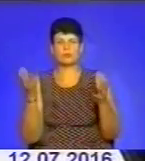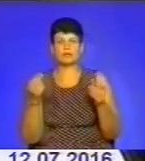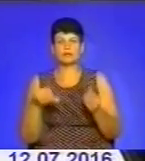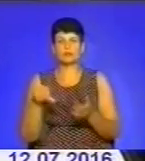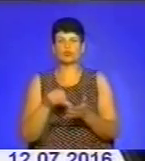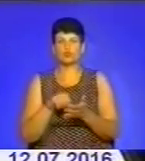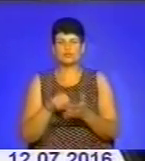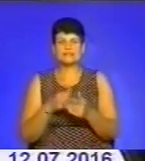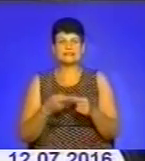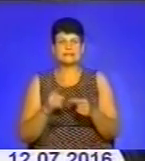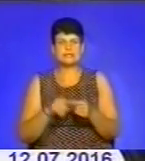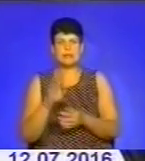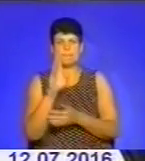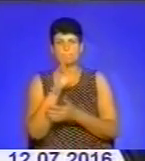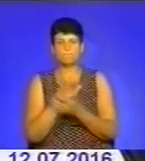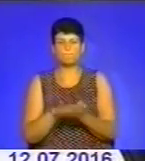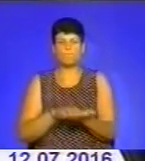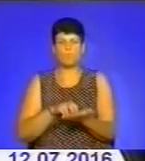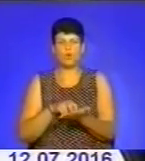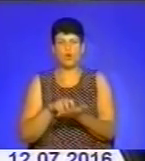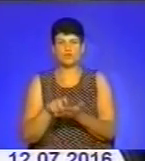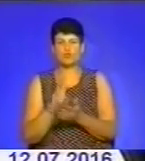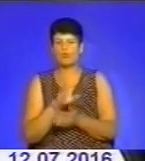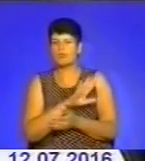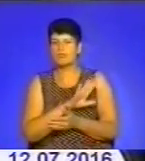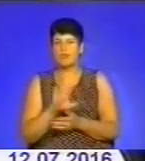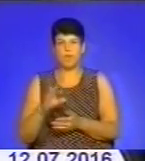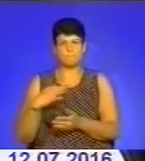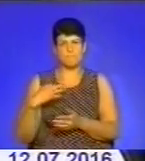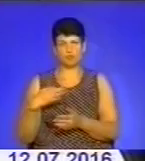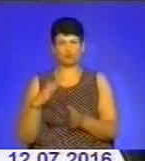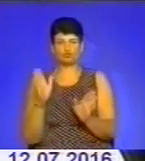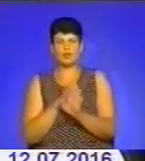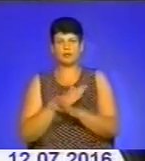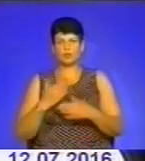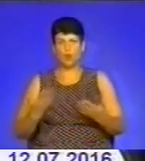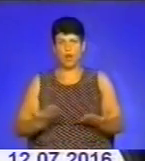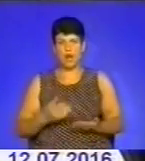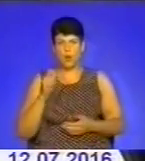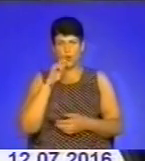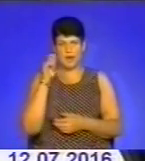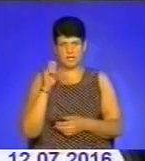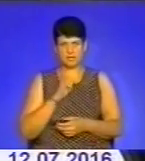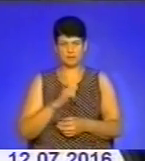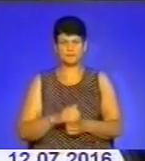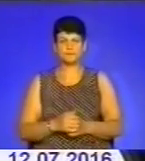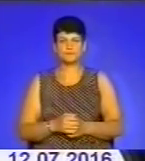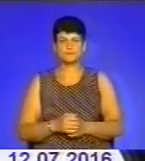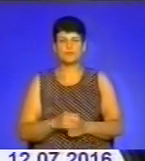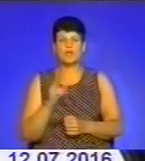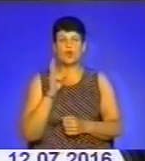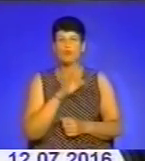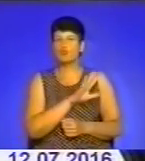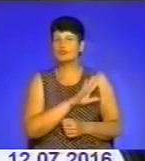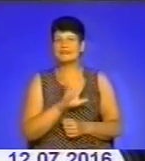цій пращі. Кому не байдуже доля України, кому не байдуже те, що в